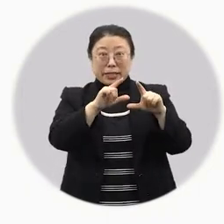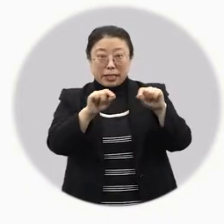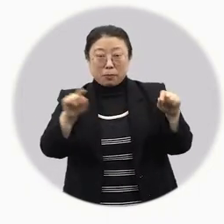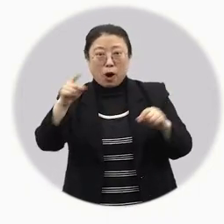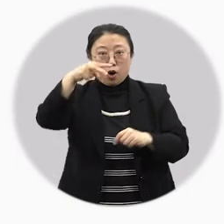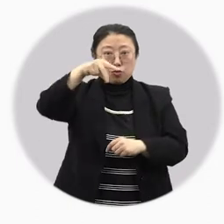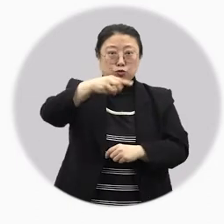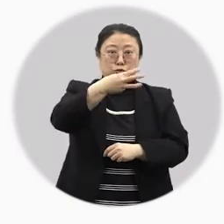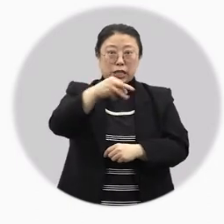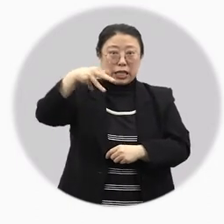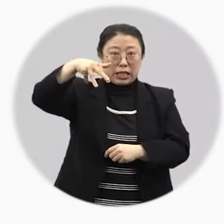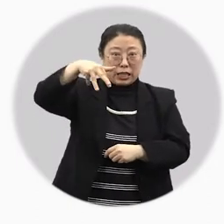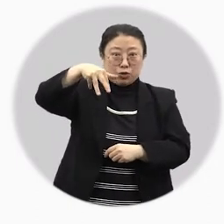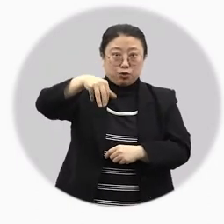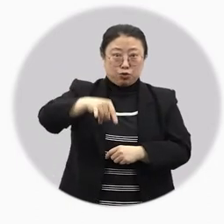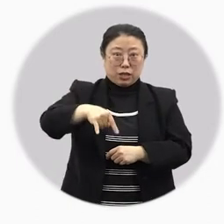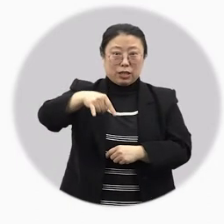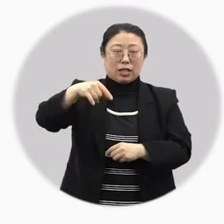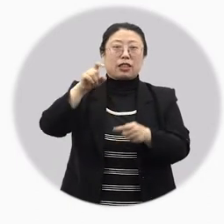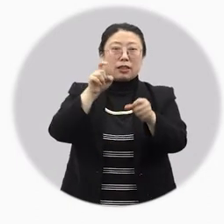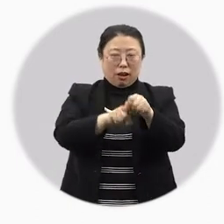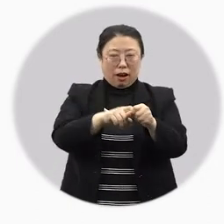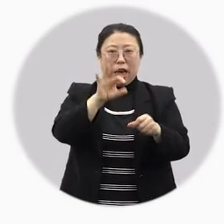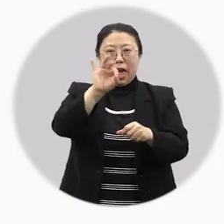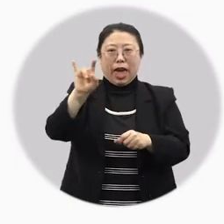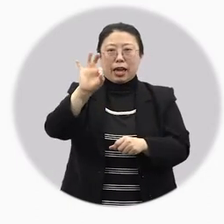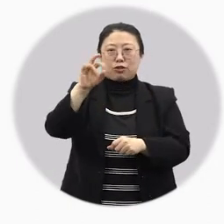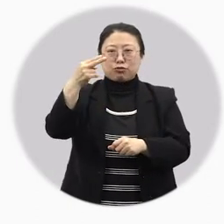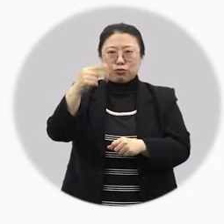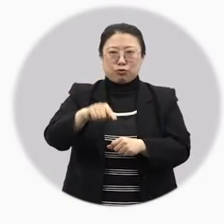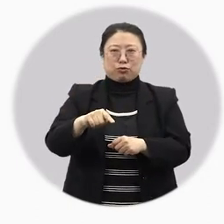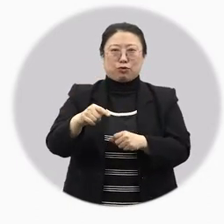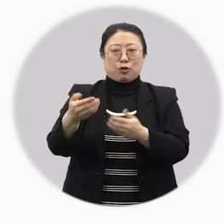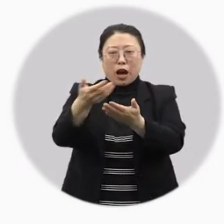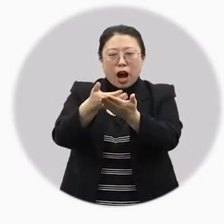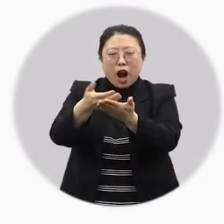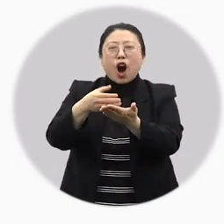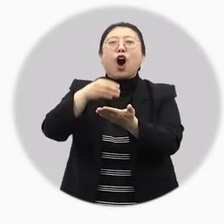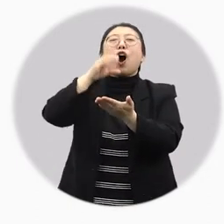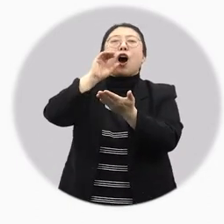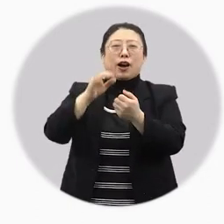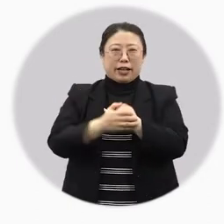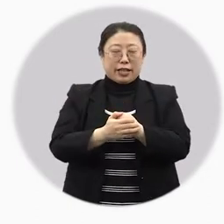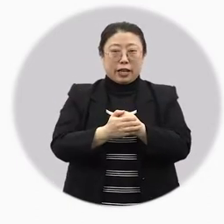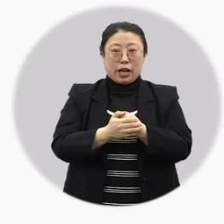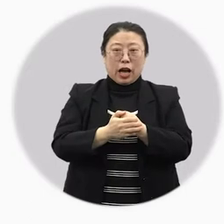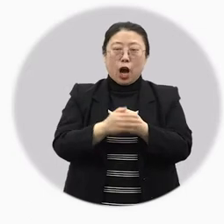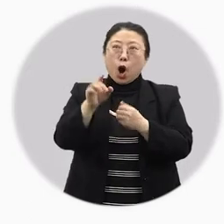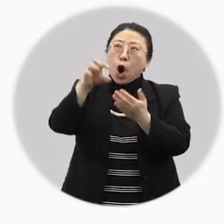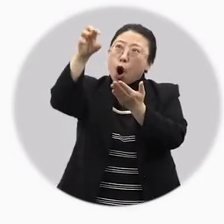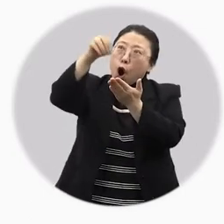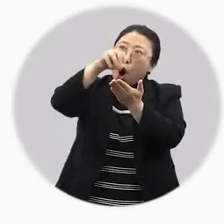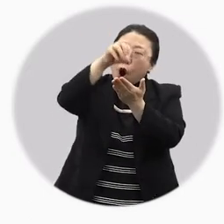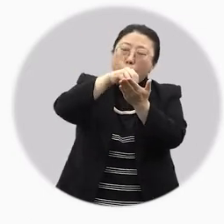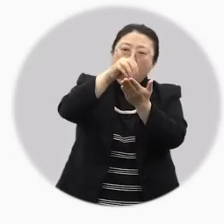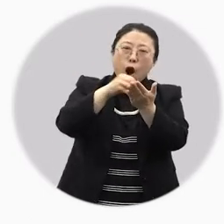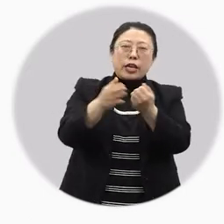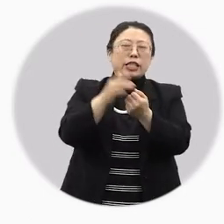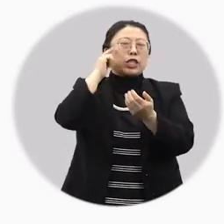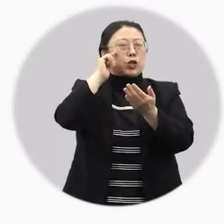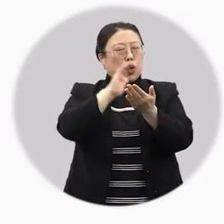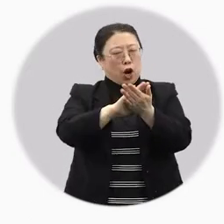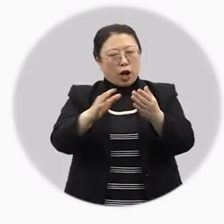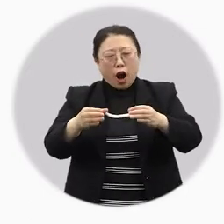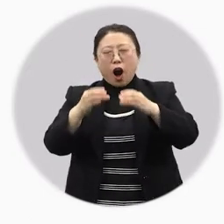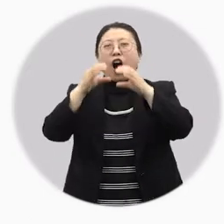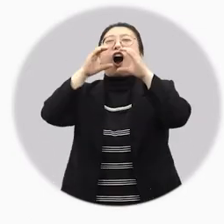음식으로는 수리취떡과 앵두화채를 꼽을 수 있어요. 앵두는 단호 즈음에 수확하는 과일이라 사람들이